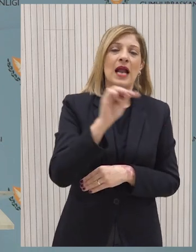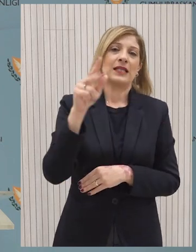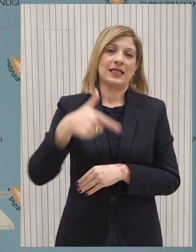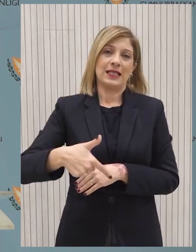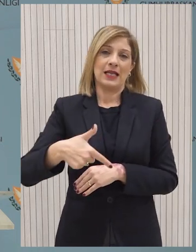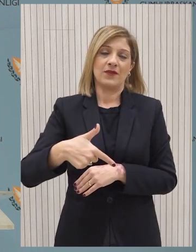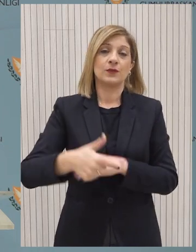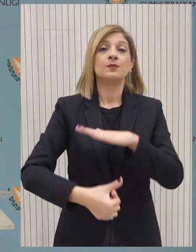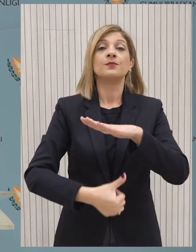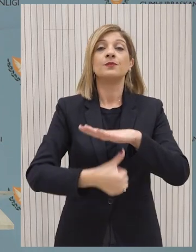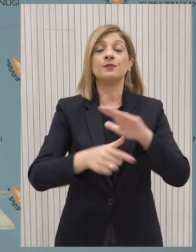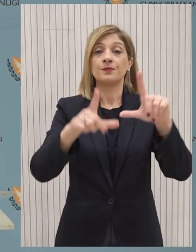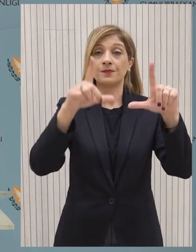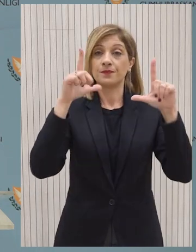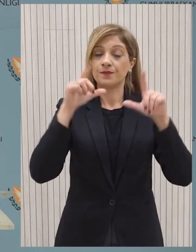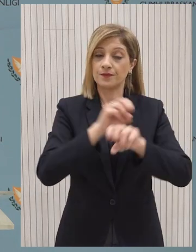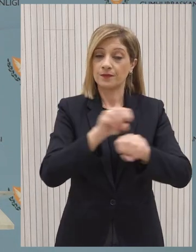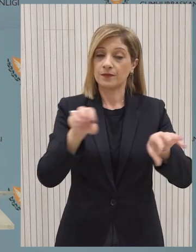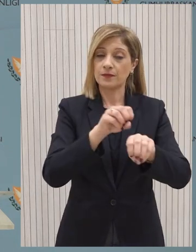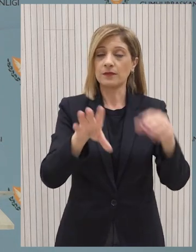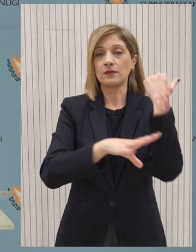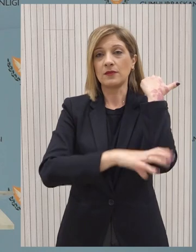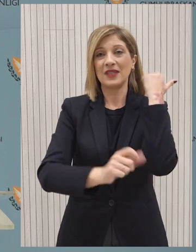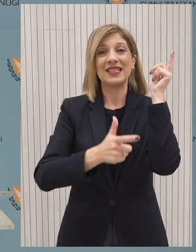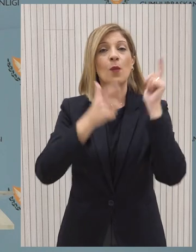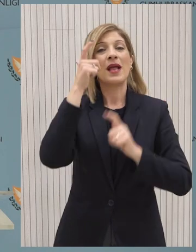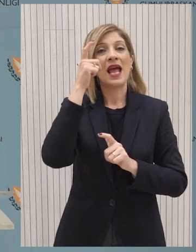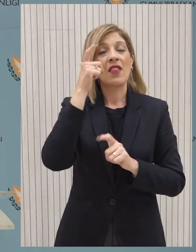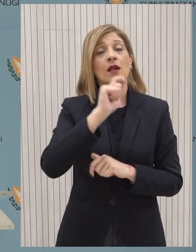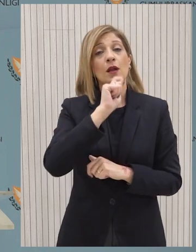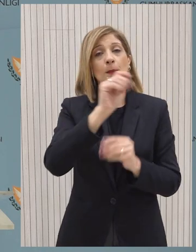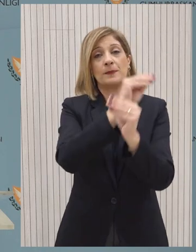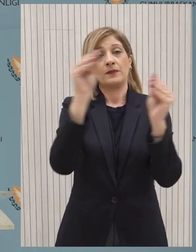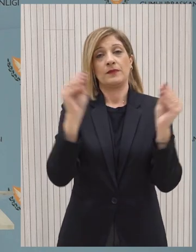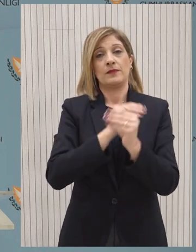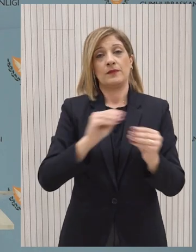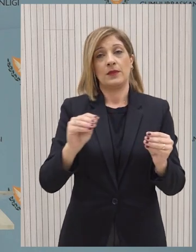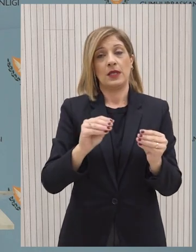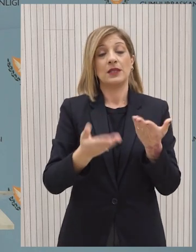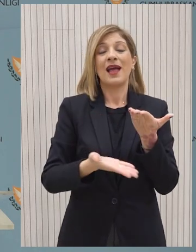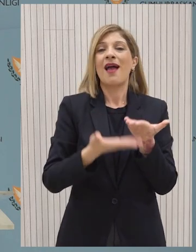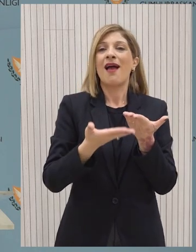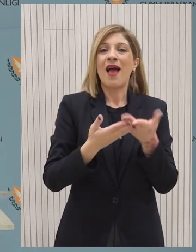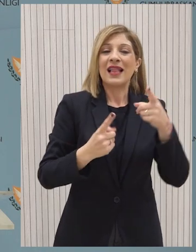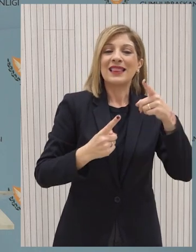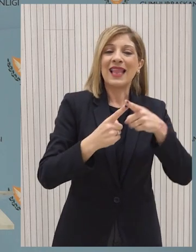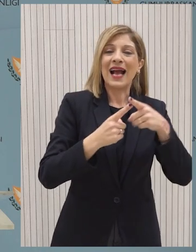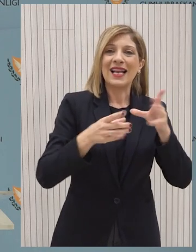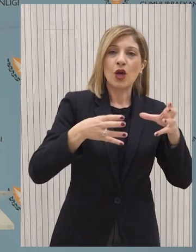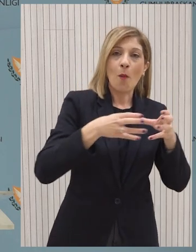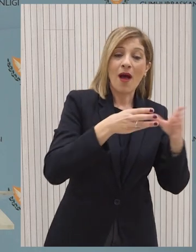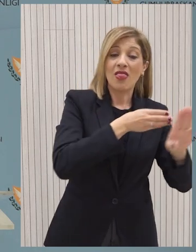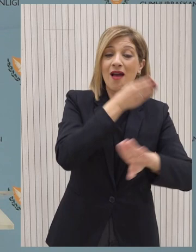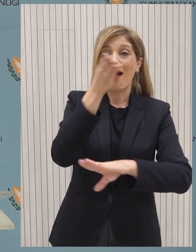Ο Πρόεδρος της Δημοκρατίας θα ενημερώσει τον Γενικό Γραμματέα επίσης για το αποτέλεσμα της επίσκεψης τεχνικής ομάδας από την Κύπρος στο